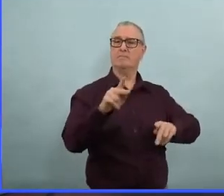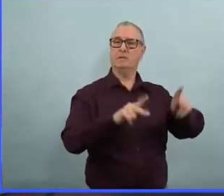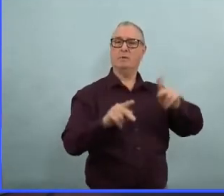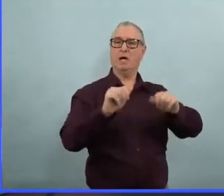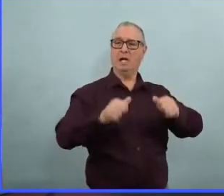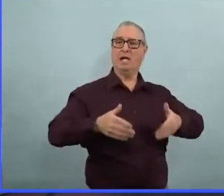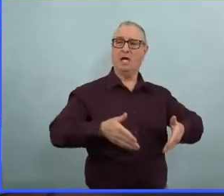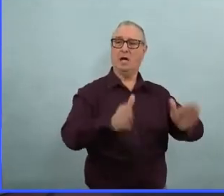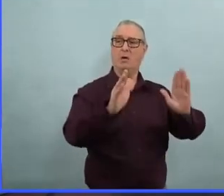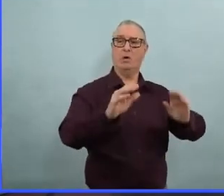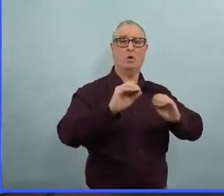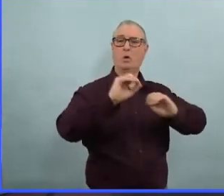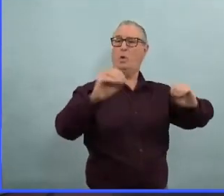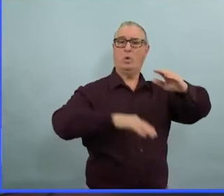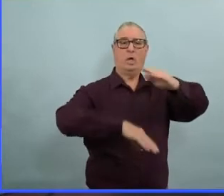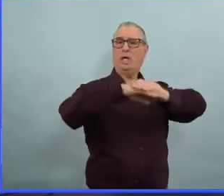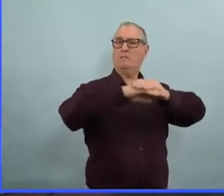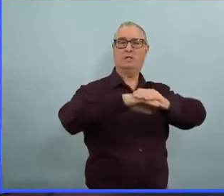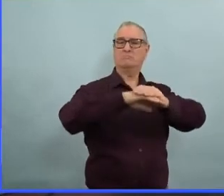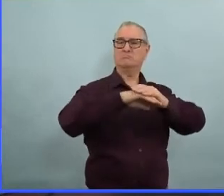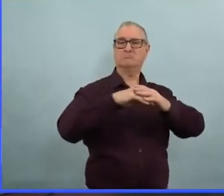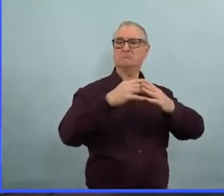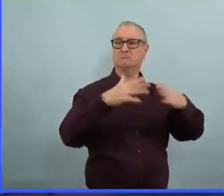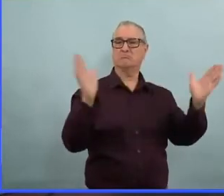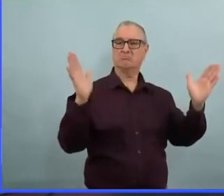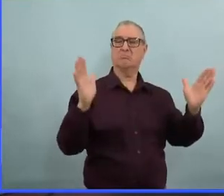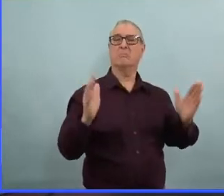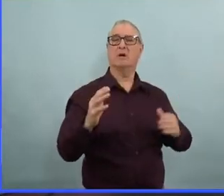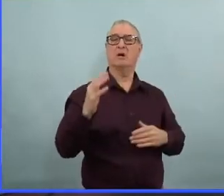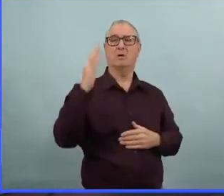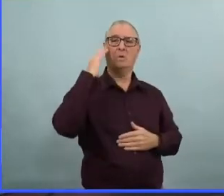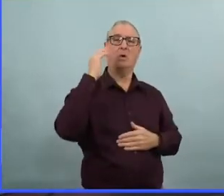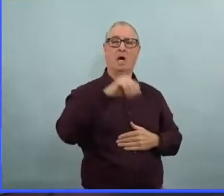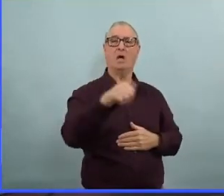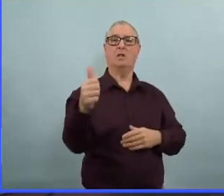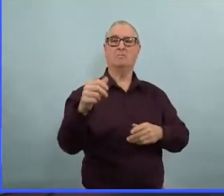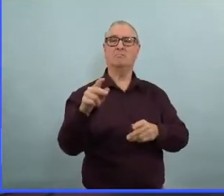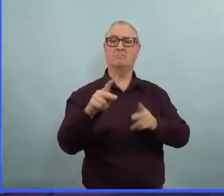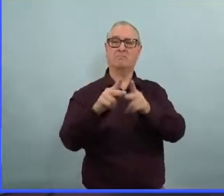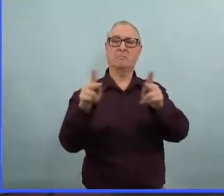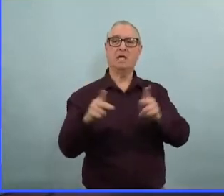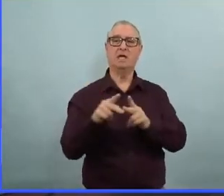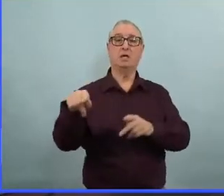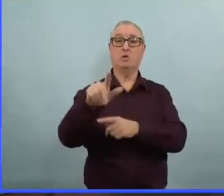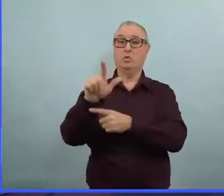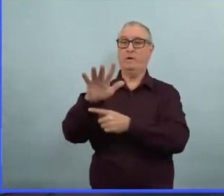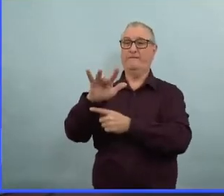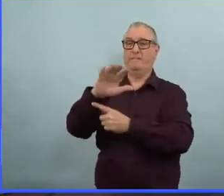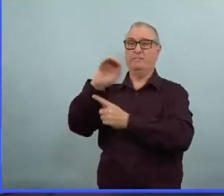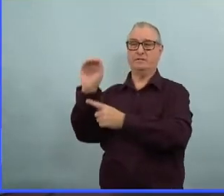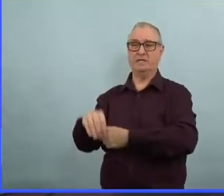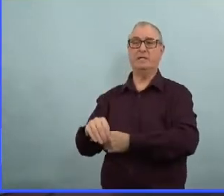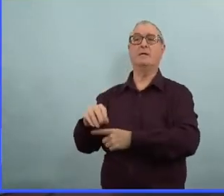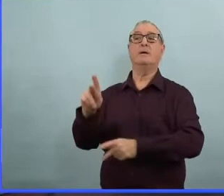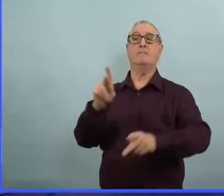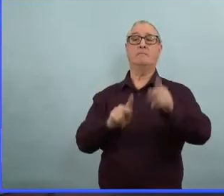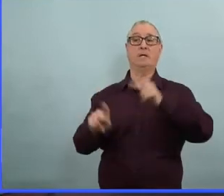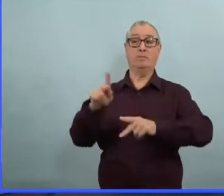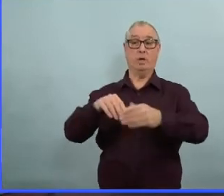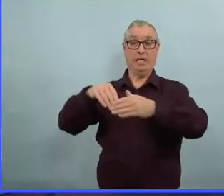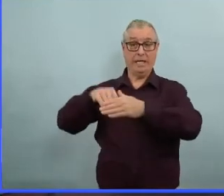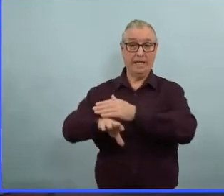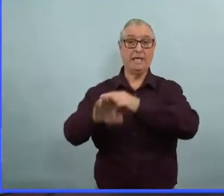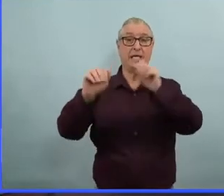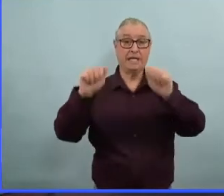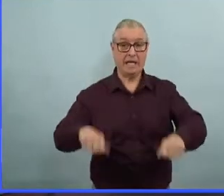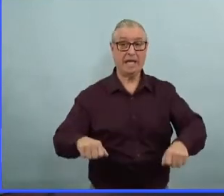Mais dans les lieux de culte, en fait, c'était 25 % ou des groupes de 25 personnes ou alors il peut arriver jusqu